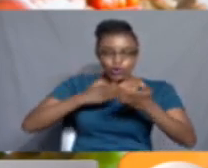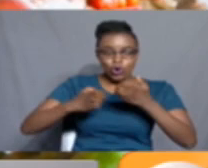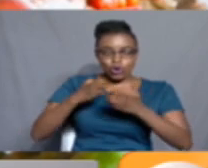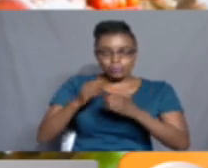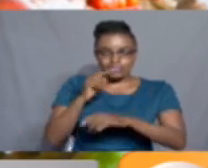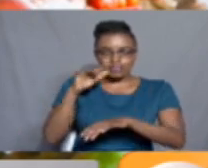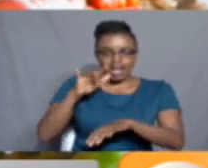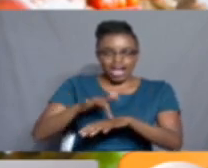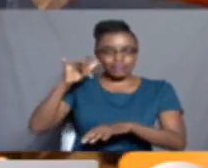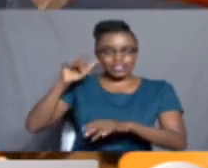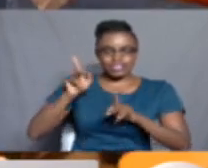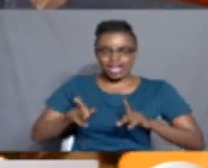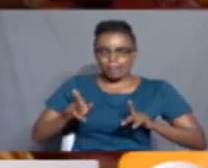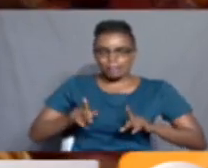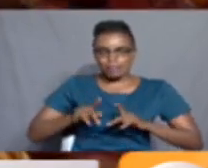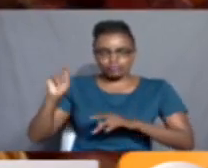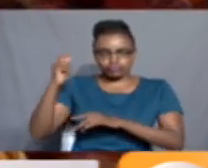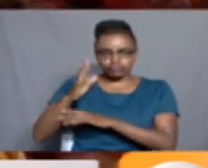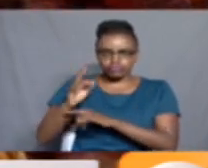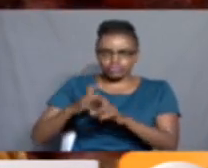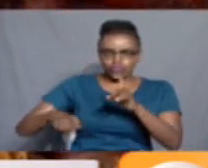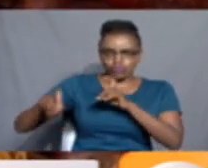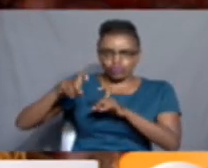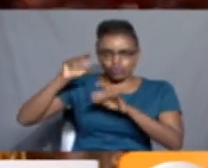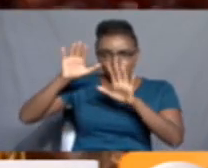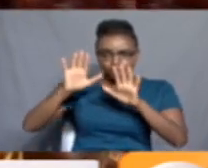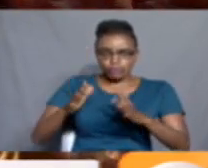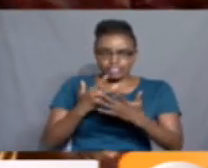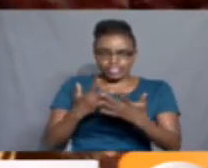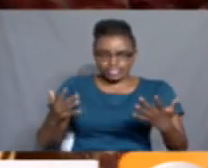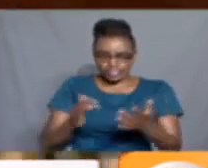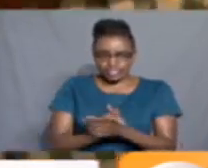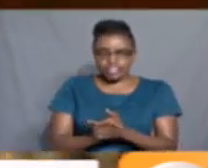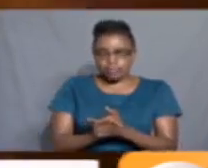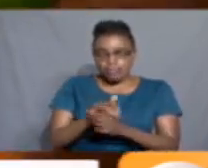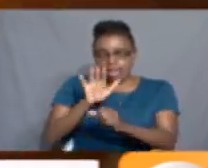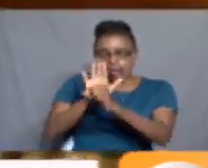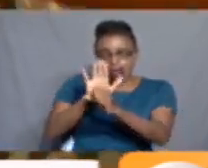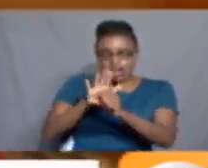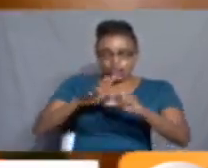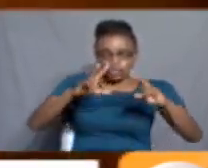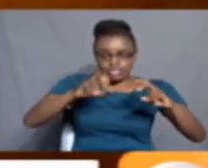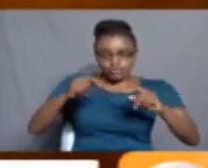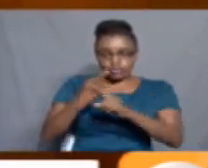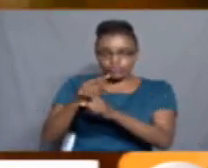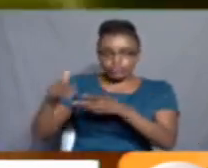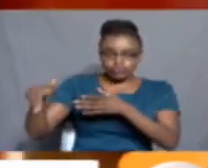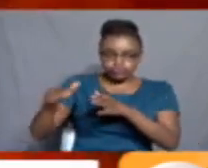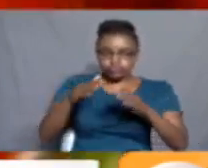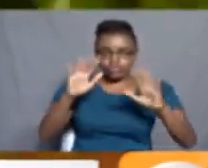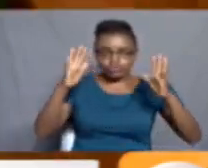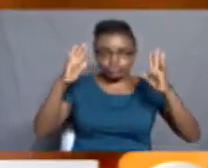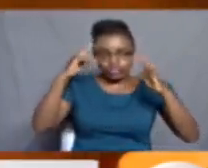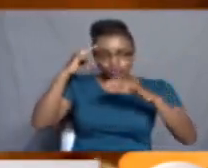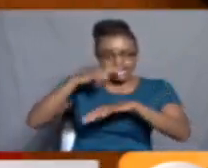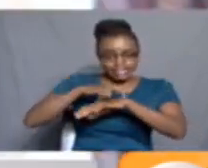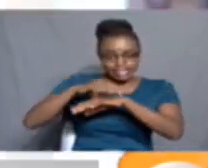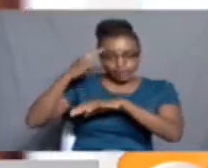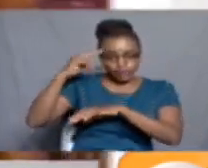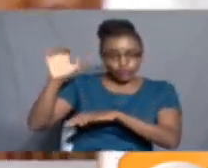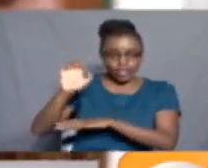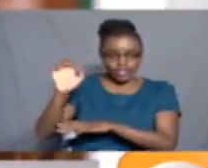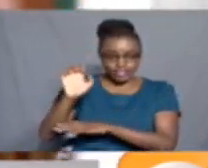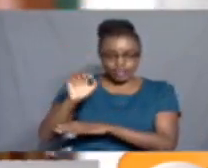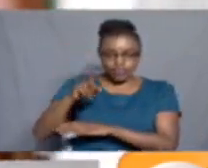adhiri wa Kenya kutokana na kupanda kwa beza bidhaa muhimu Wengi wakitafuta ambinu mbadala za kusherehekea msimu wa pasaka